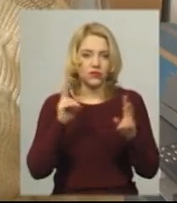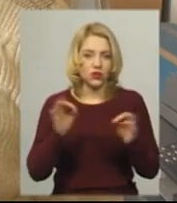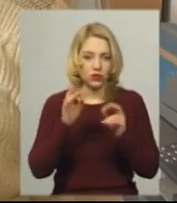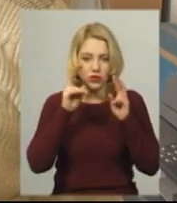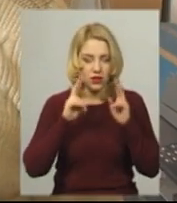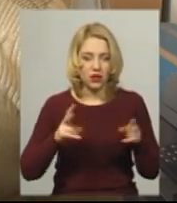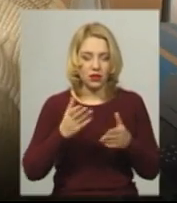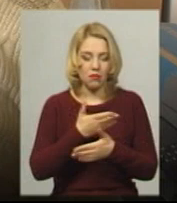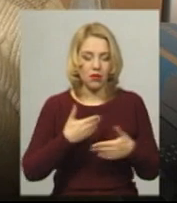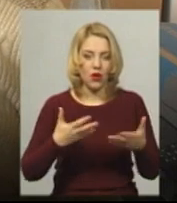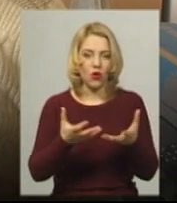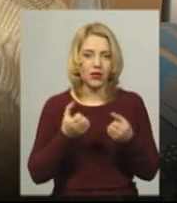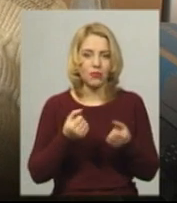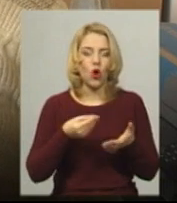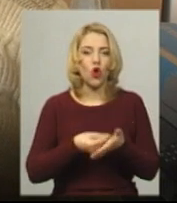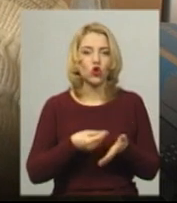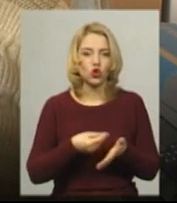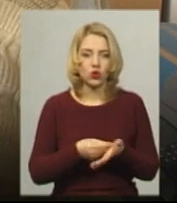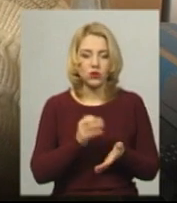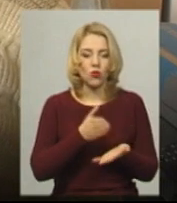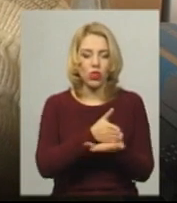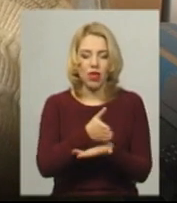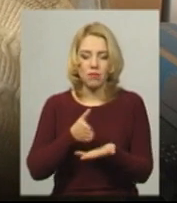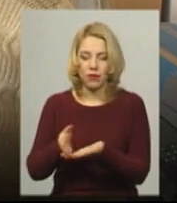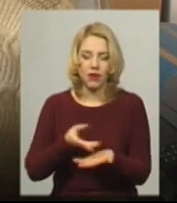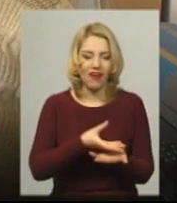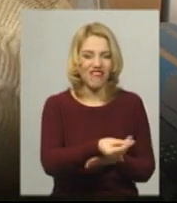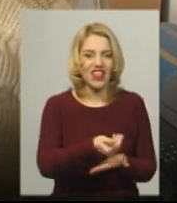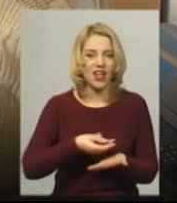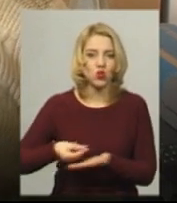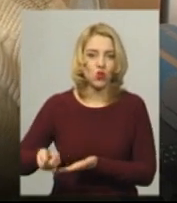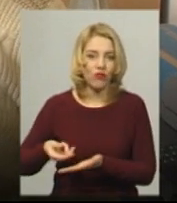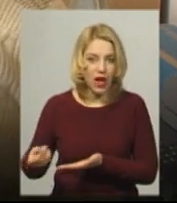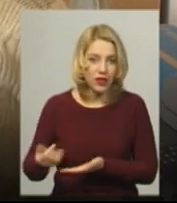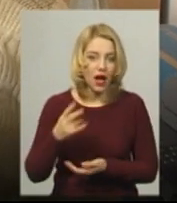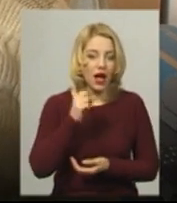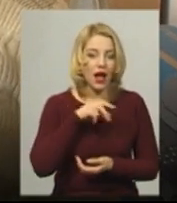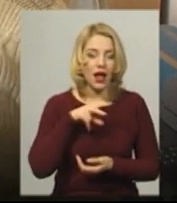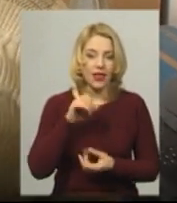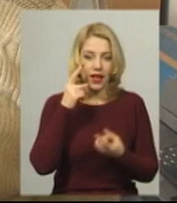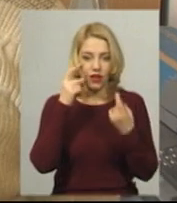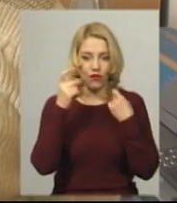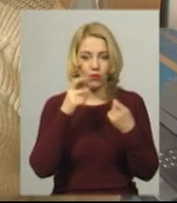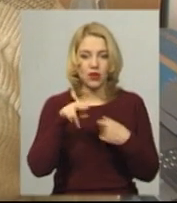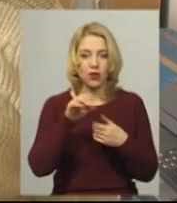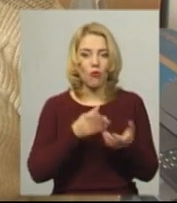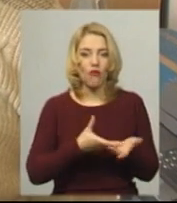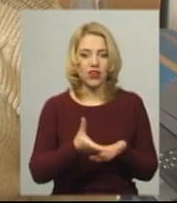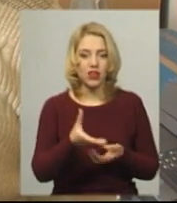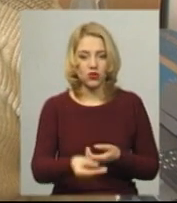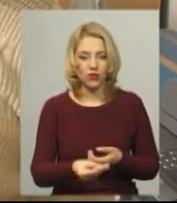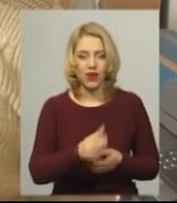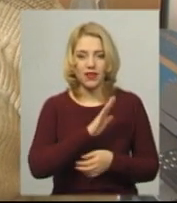кошториси по напрямкам фінансування, але інформації по фінансуванню